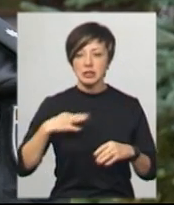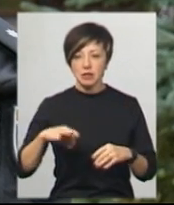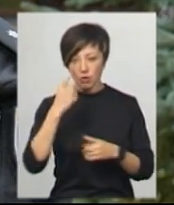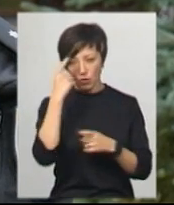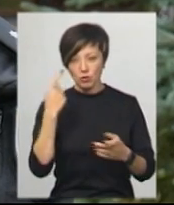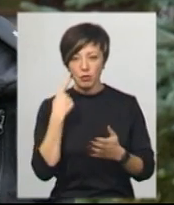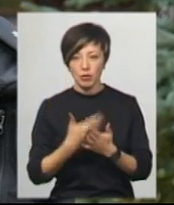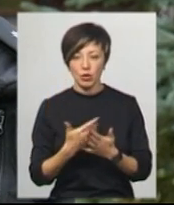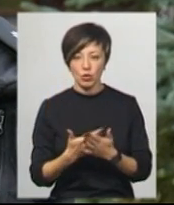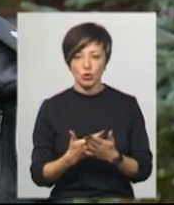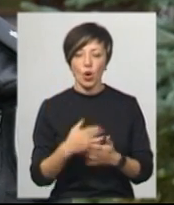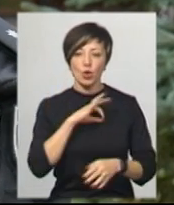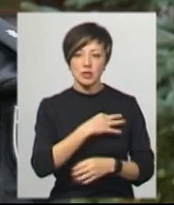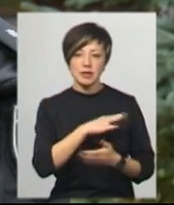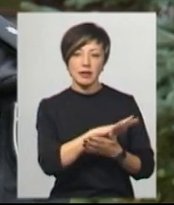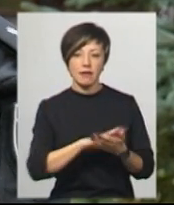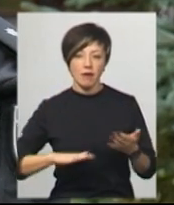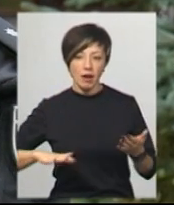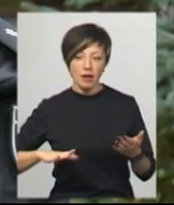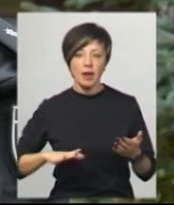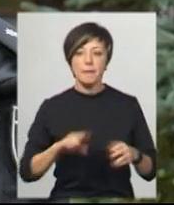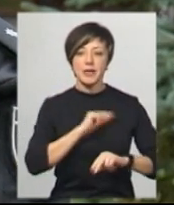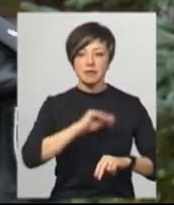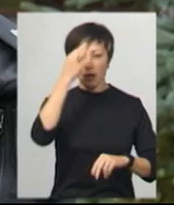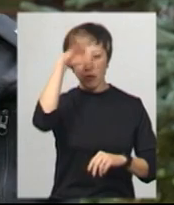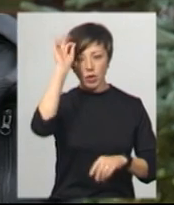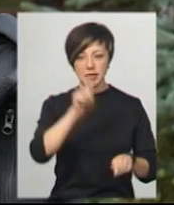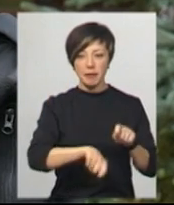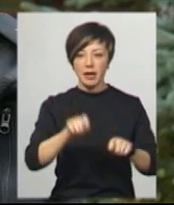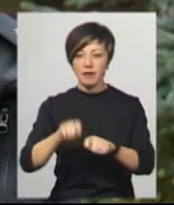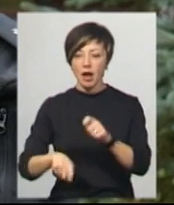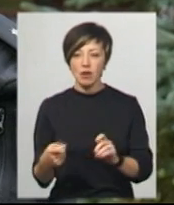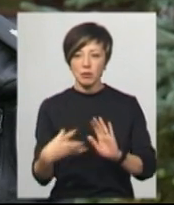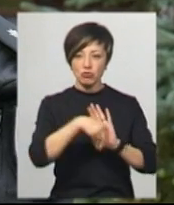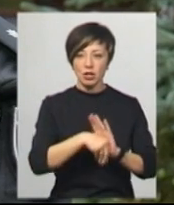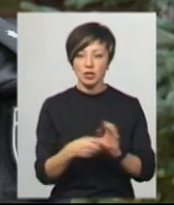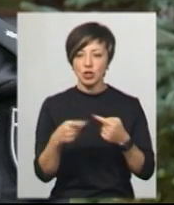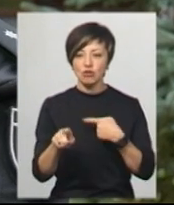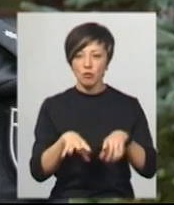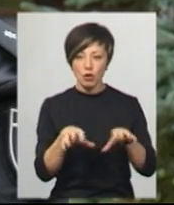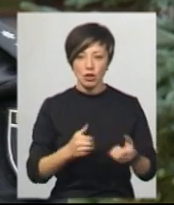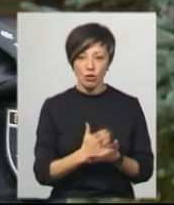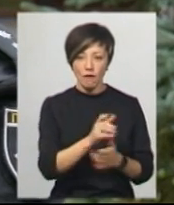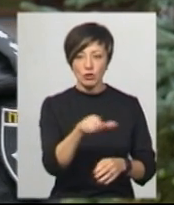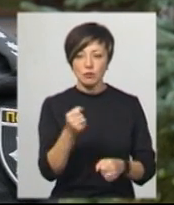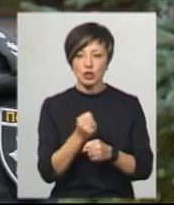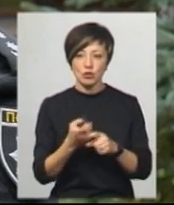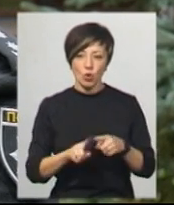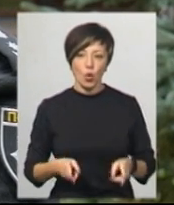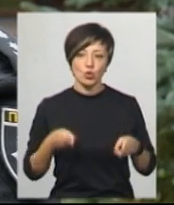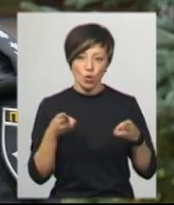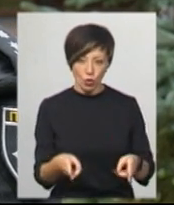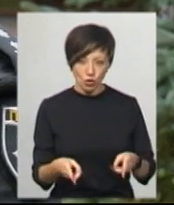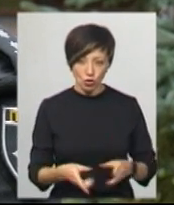оголошено про підозру. Розслідування триває, працівники поліції перевіряють причетність інших посадових осіб до вчинення зазначеного